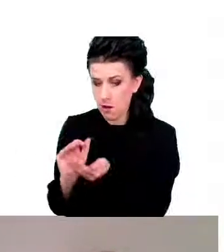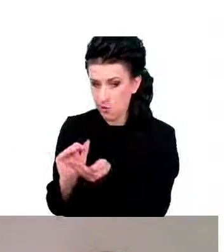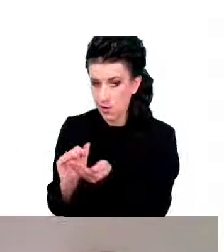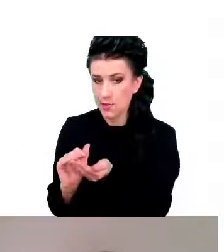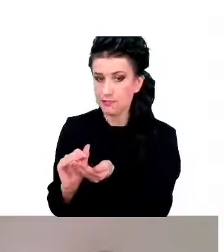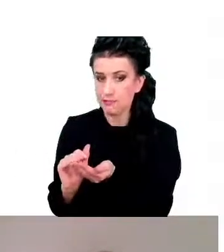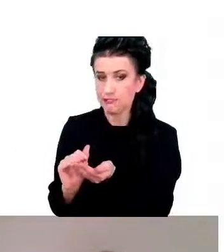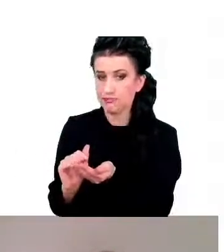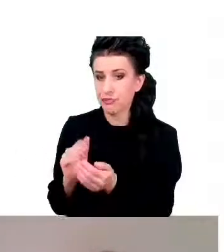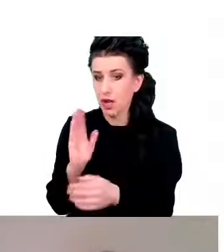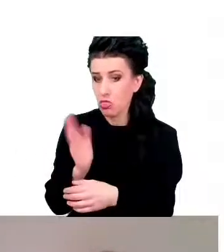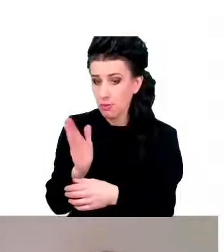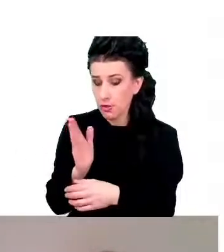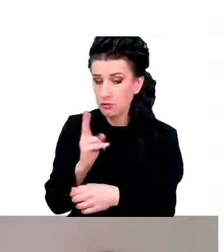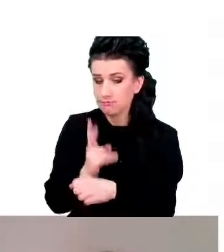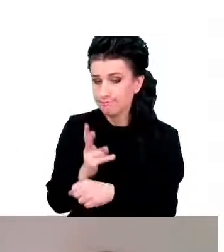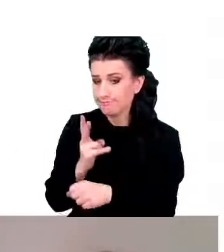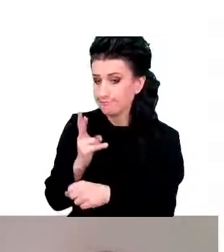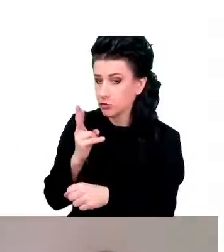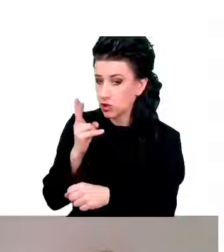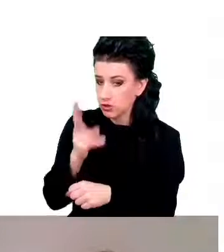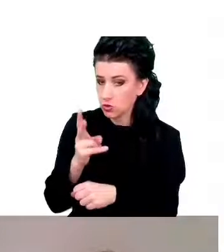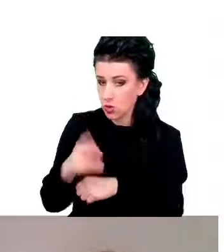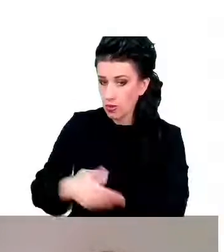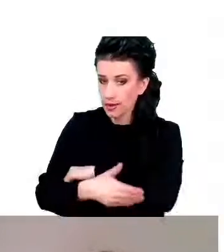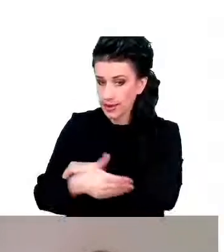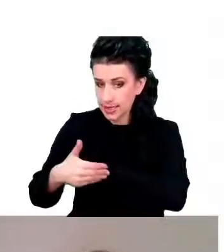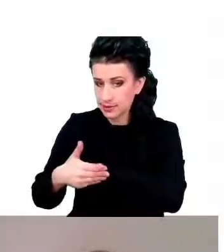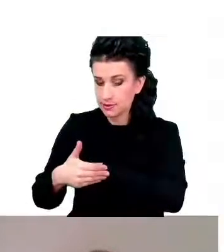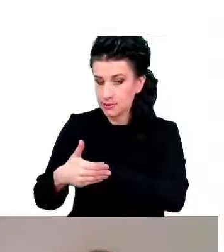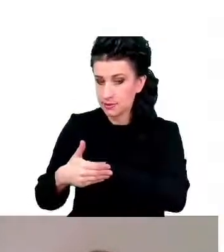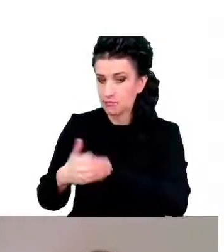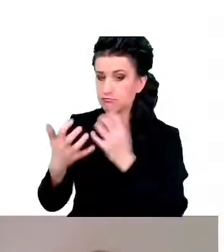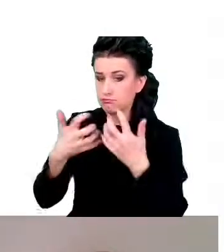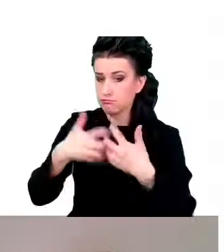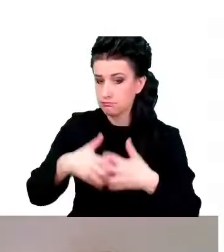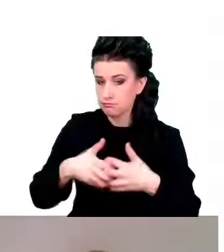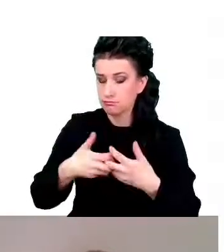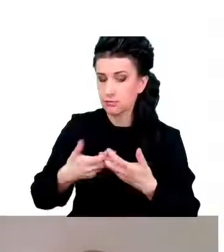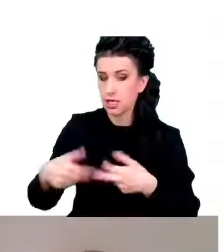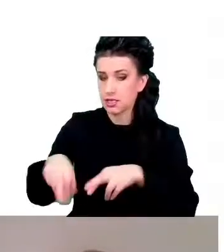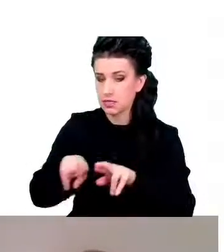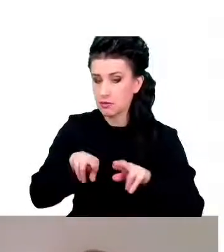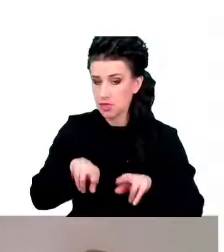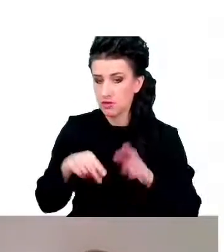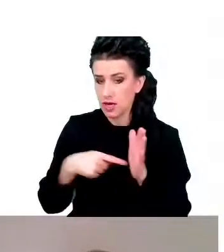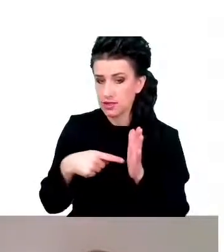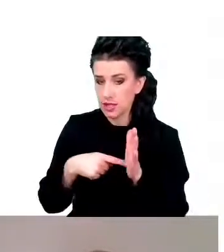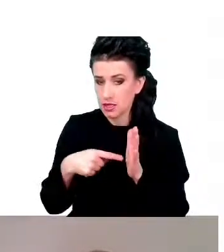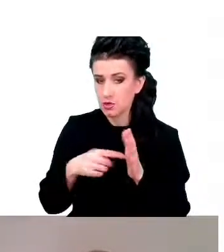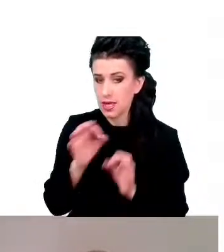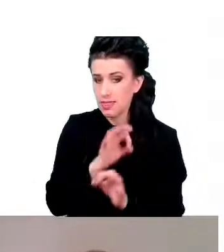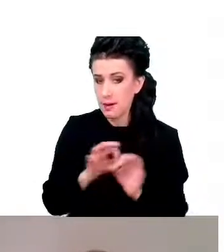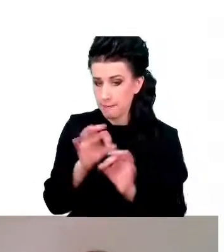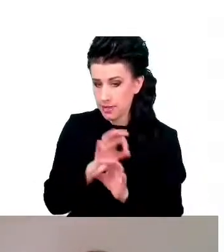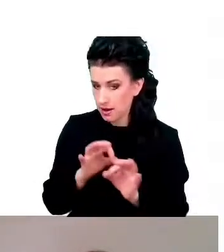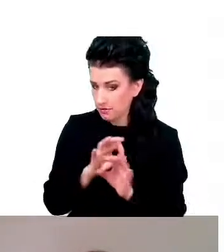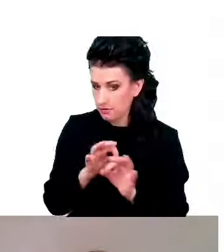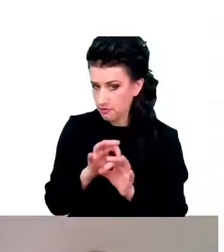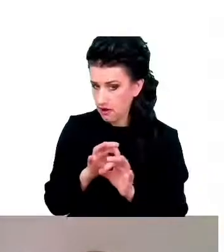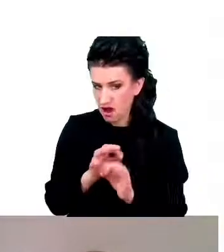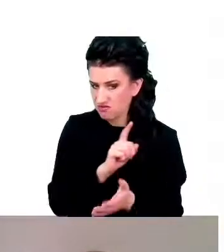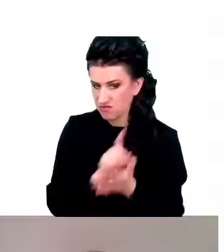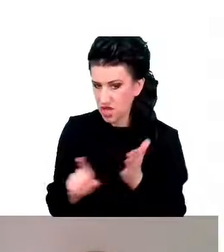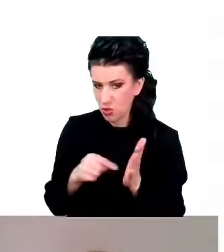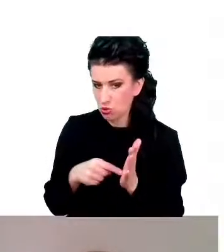przekroczenia pewnej granicy, przy której mechanizmy kompensacyjne, czyli te mechanizmy naprawcze nie radzą już sobie z